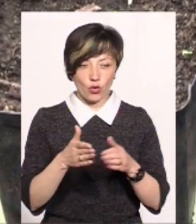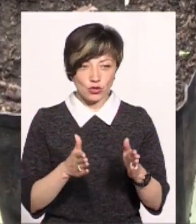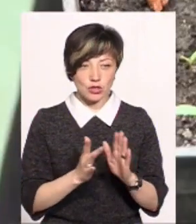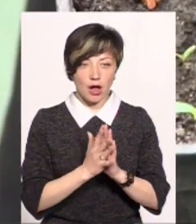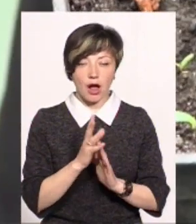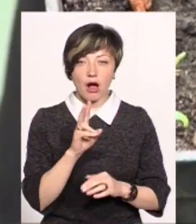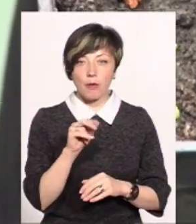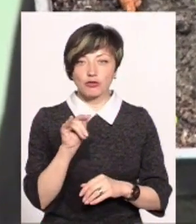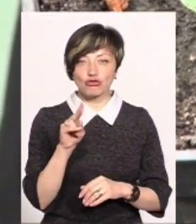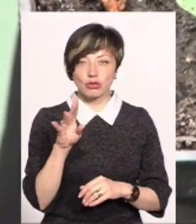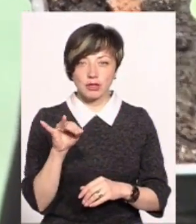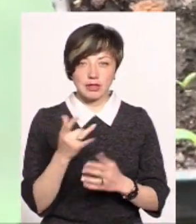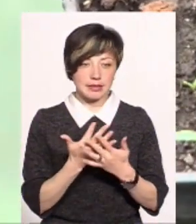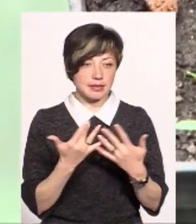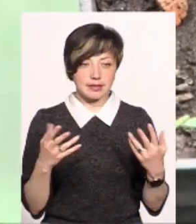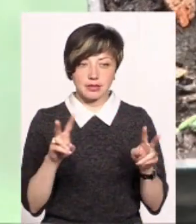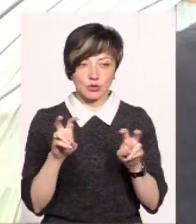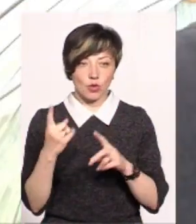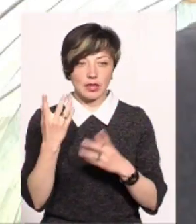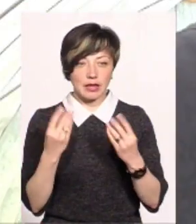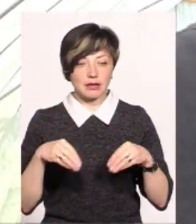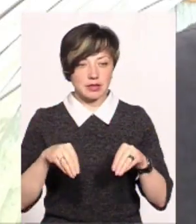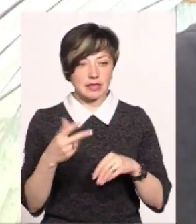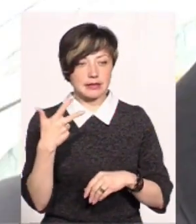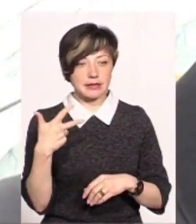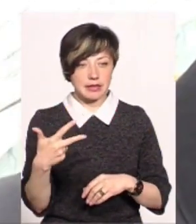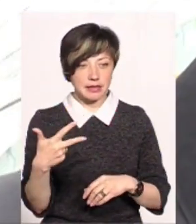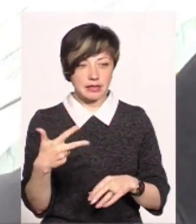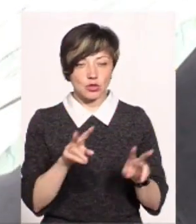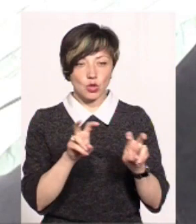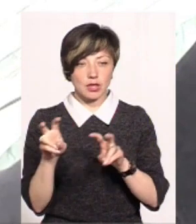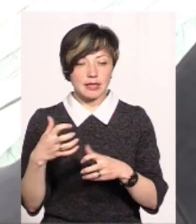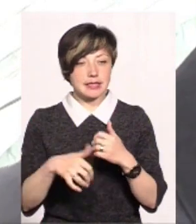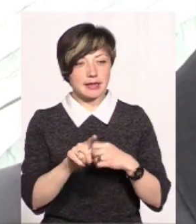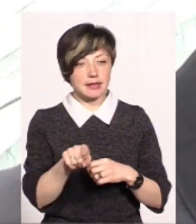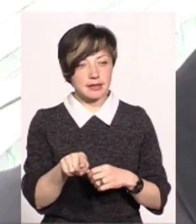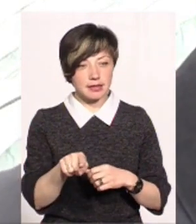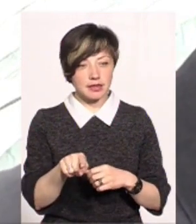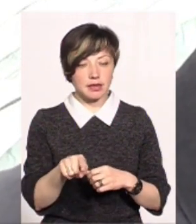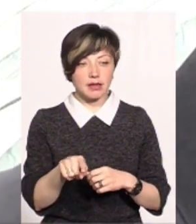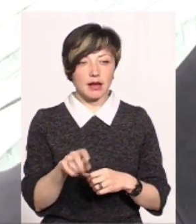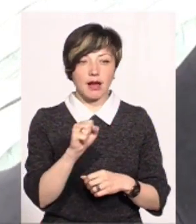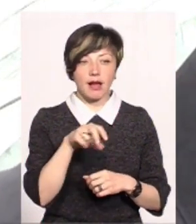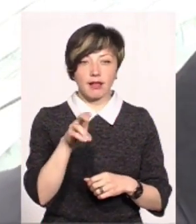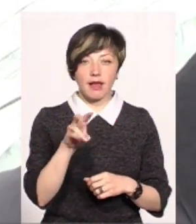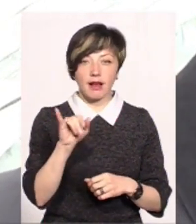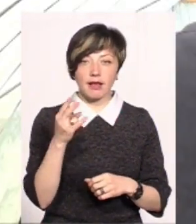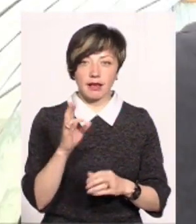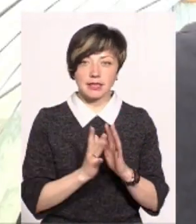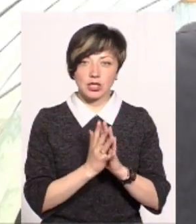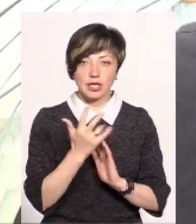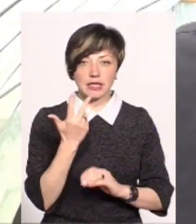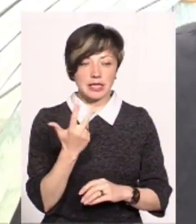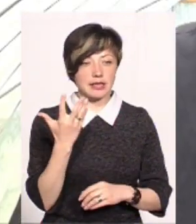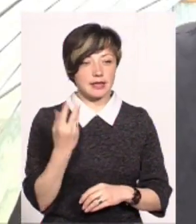кабачки різних сортів. Один день було посаджено три сорти кабачків. Серед них Аделія зійшла на три